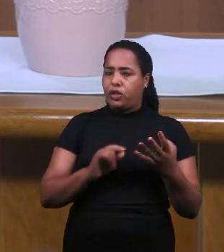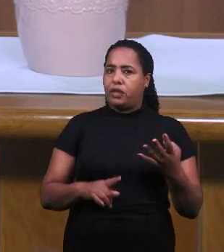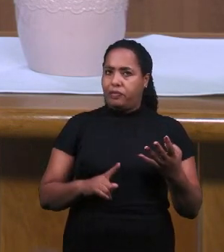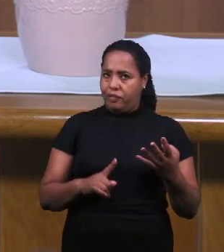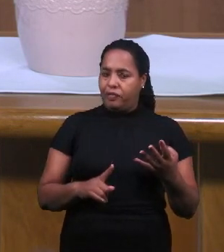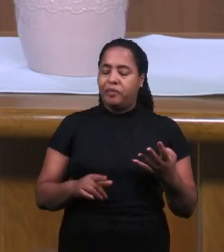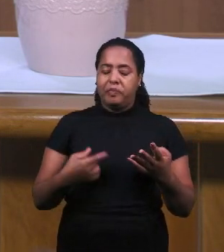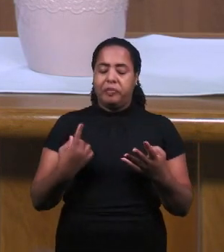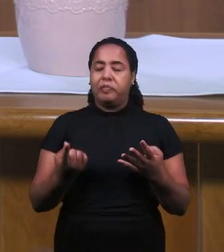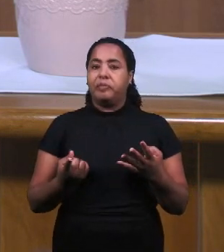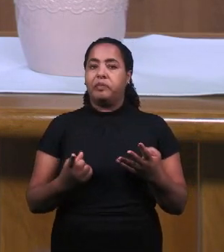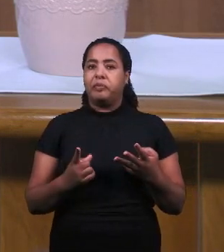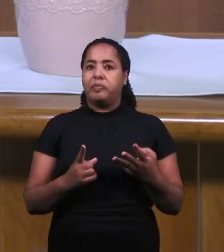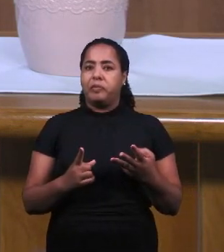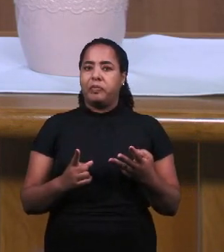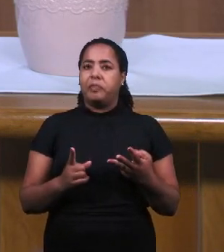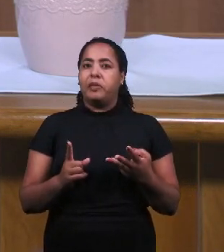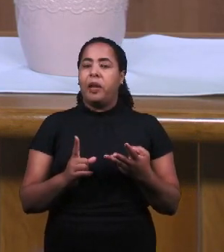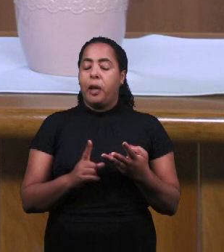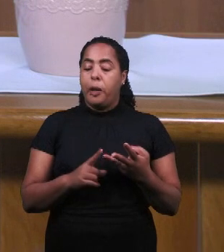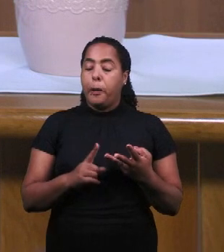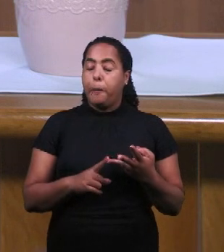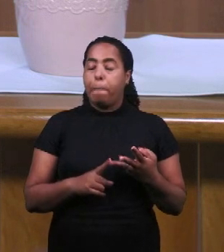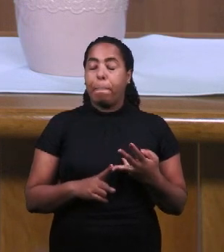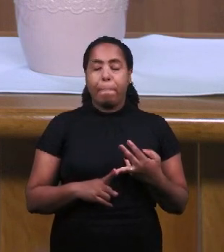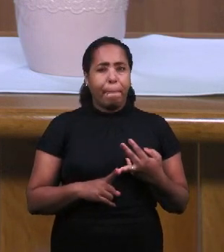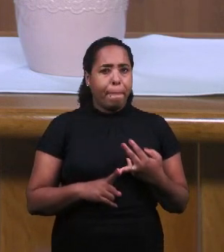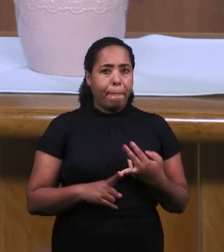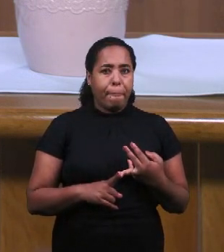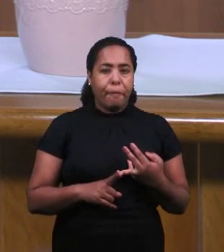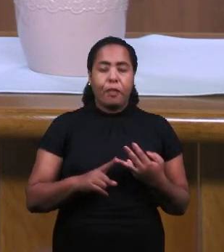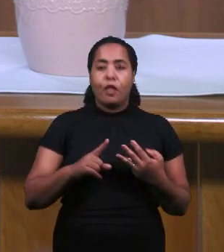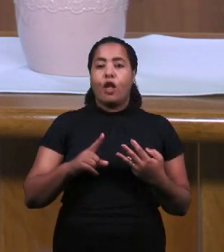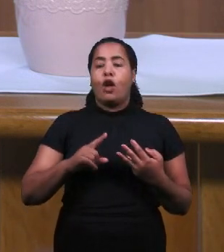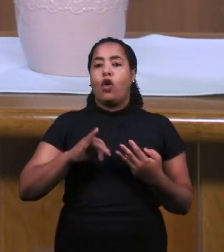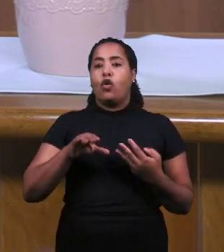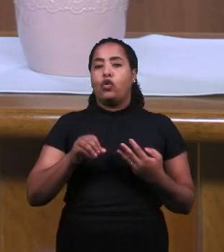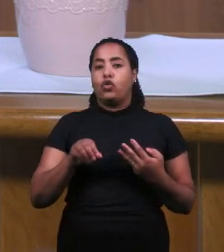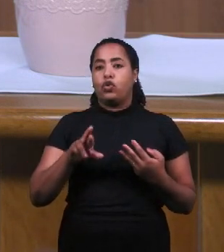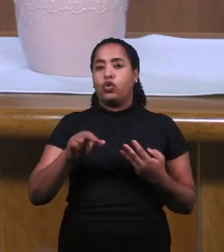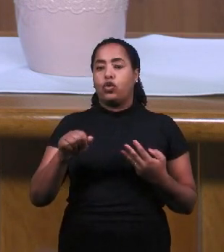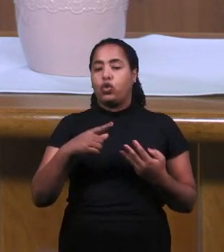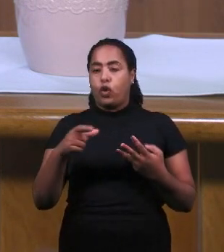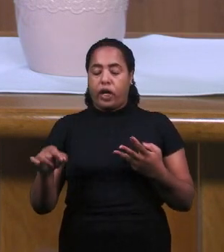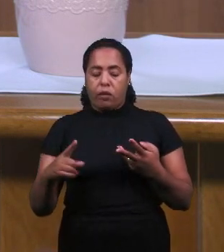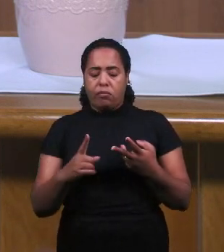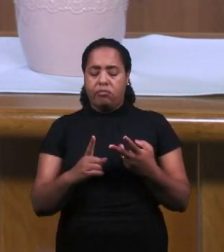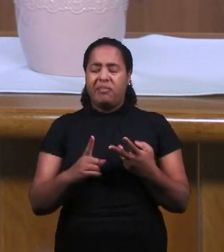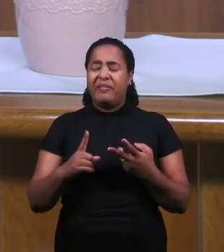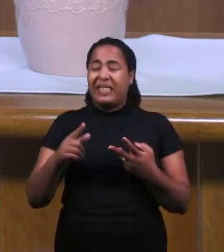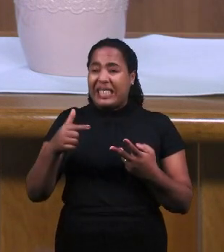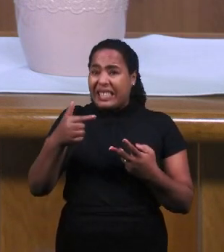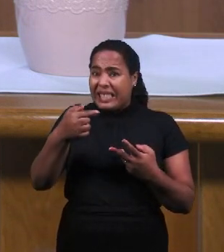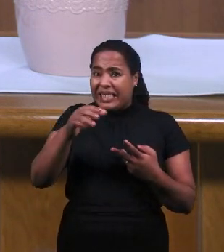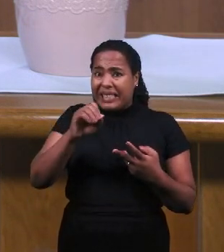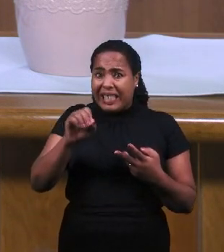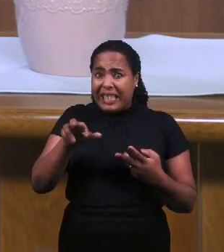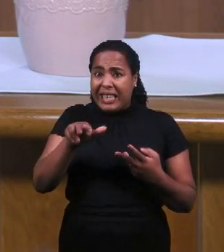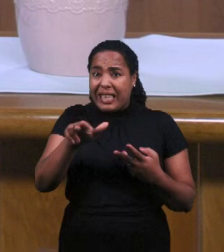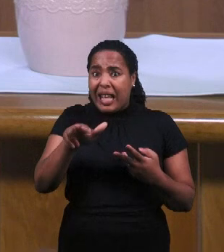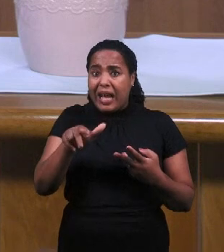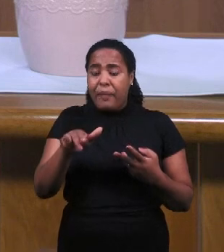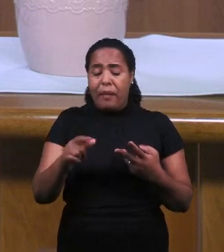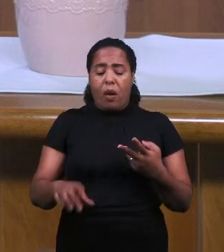Умер В Гелиаде Убил Убил Его 70